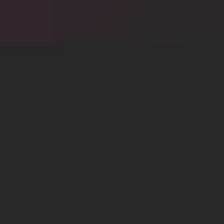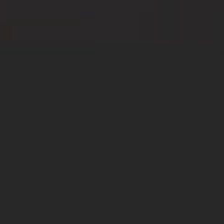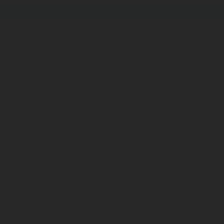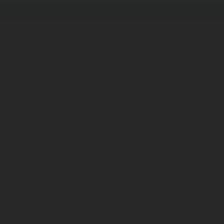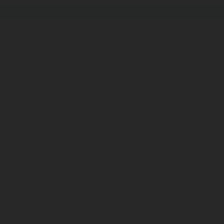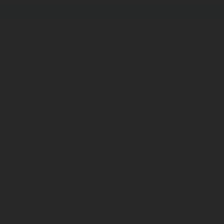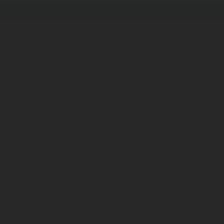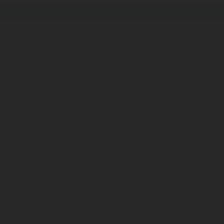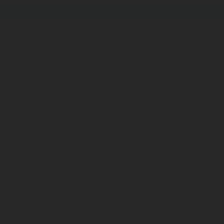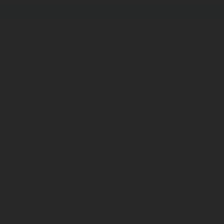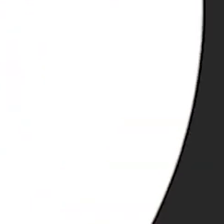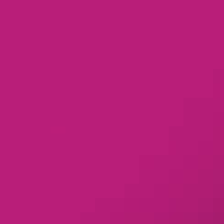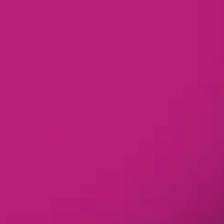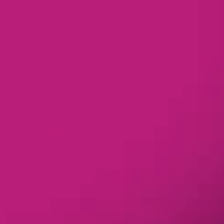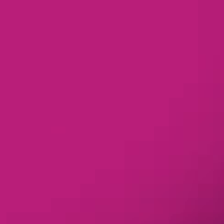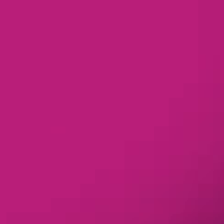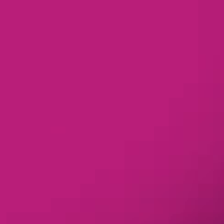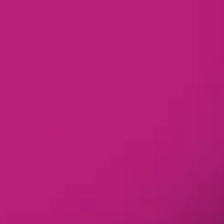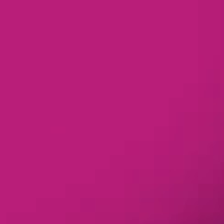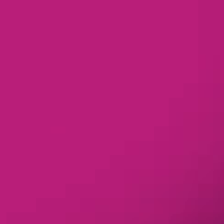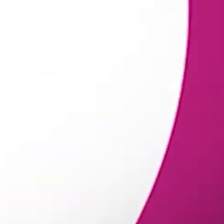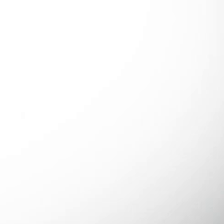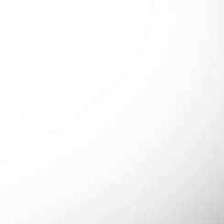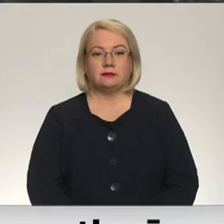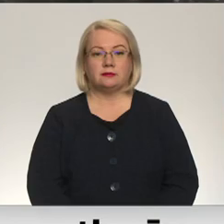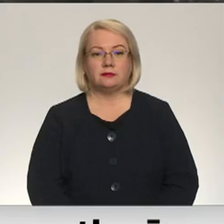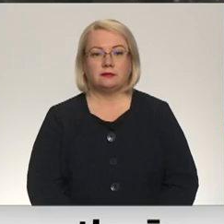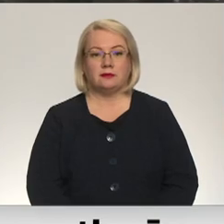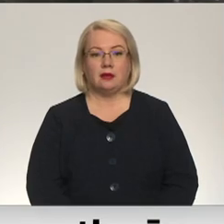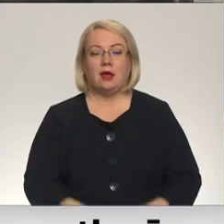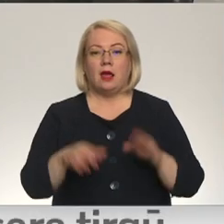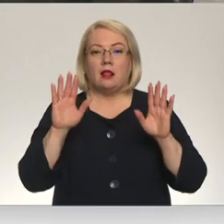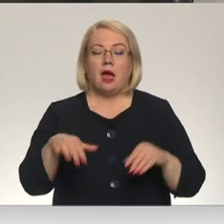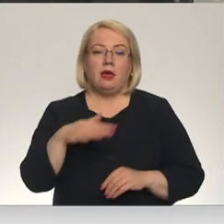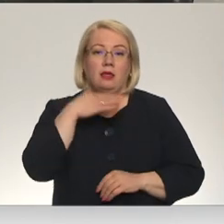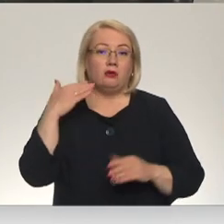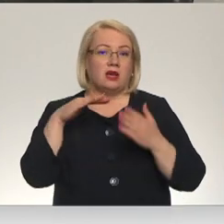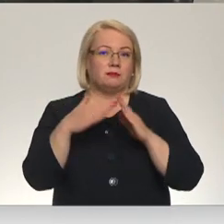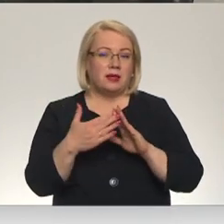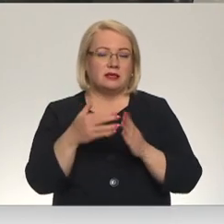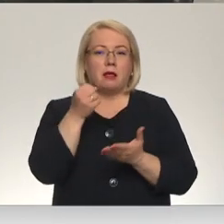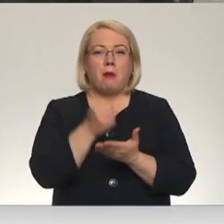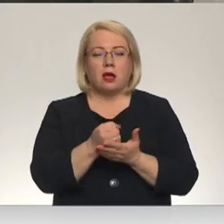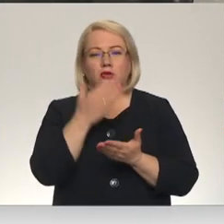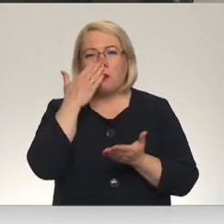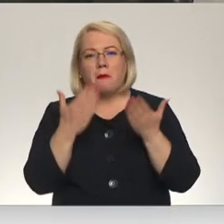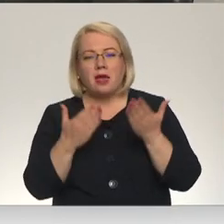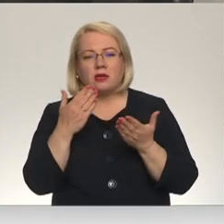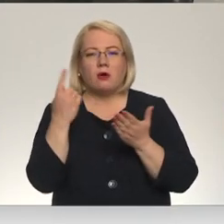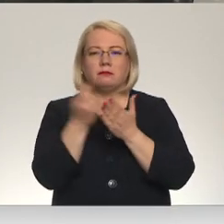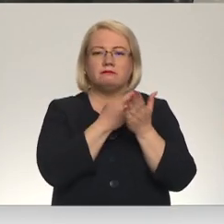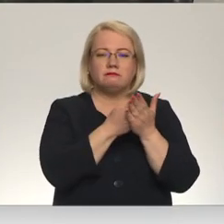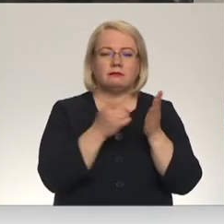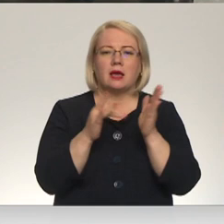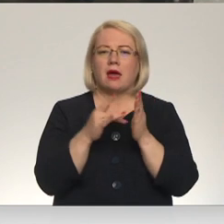Re, visi ēters ir te! Lai vairākās pilsētās un pagastos mēģinātu izzināt, kāda